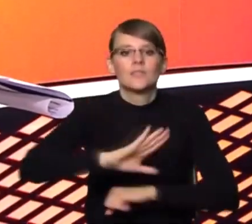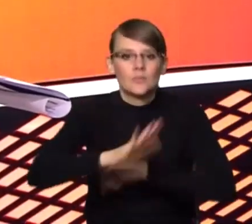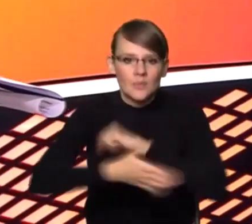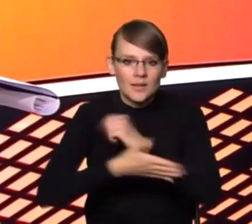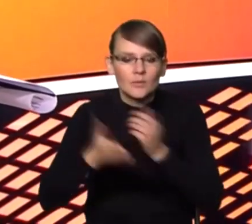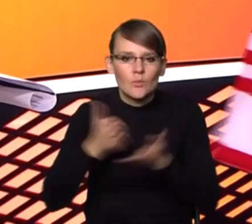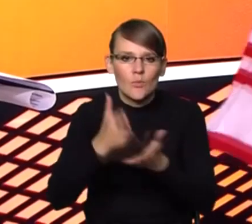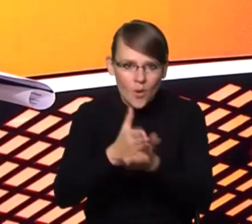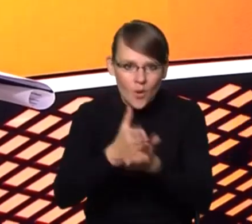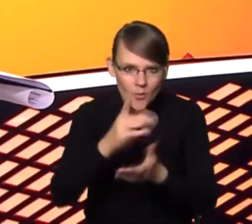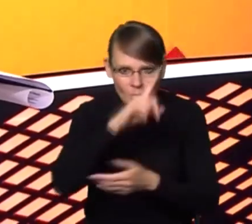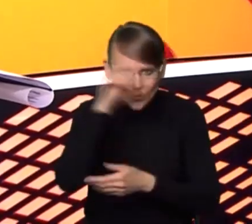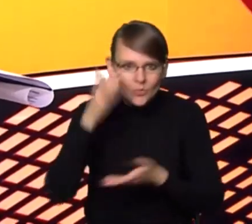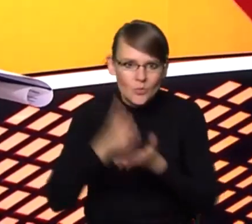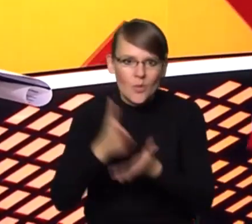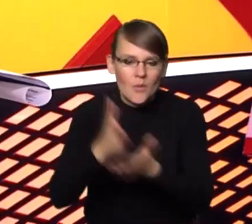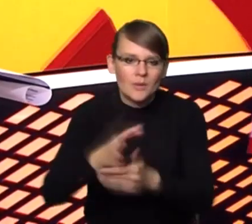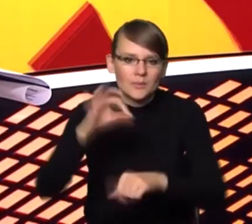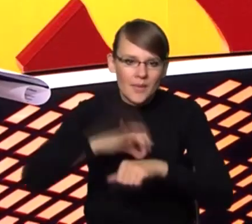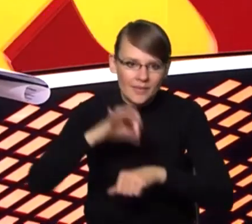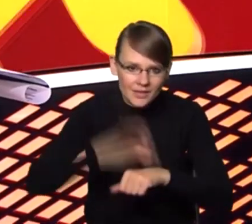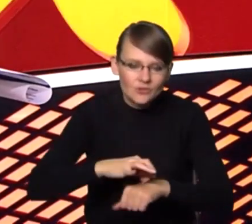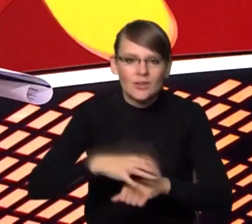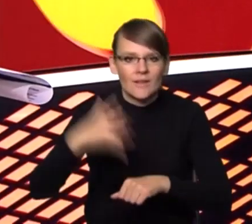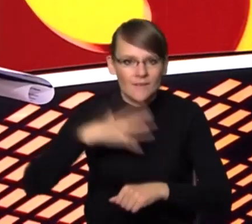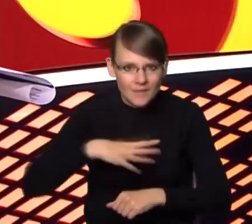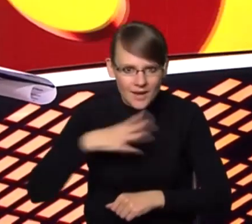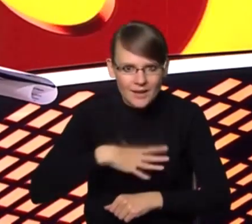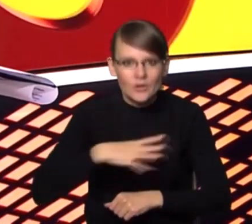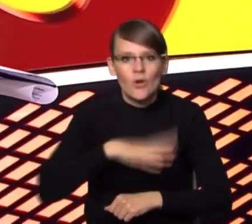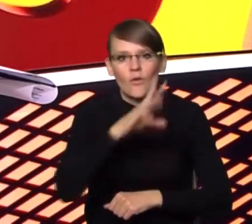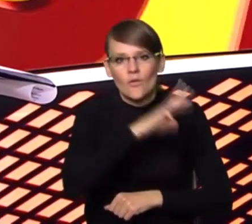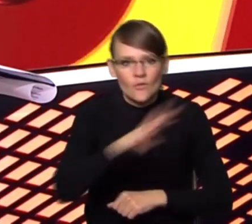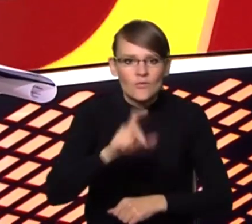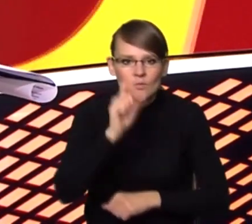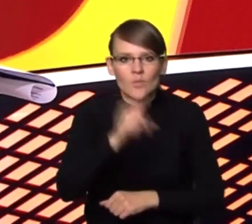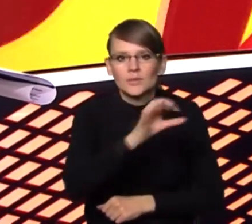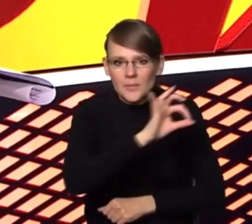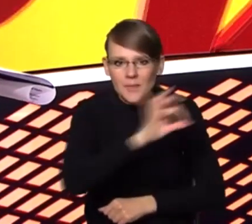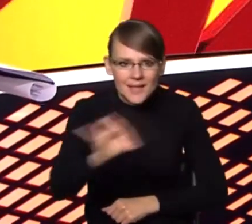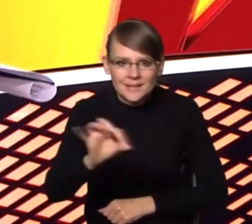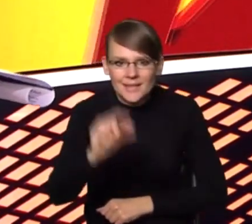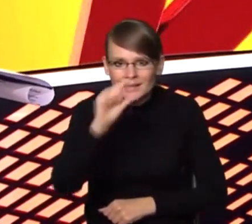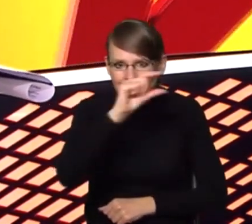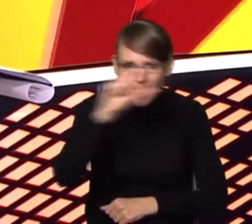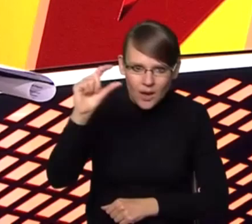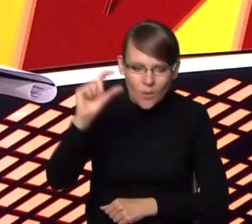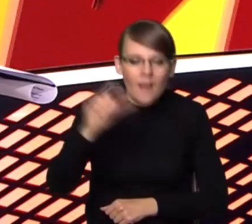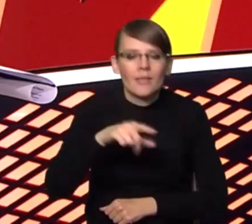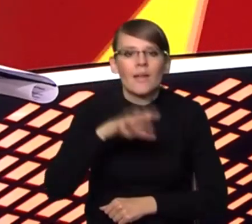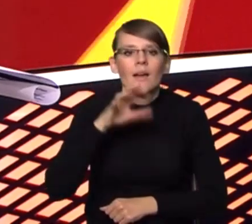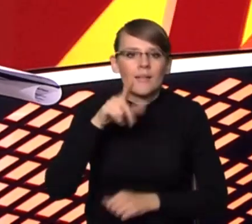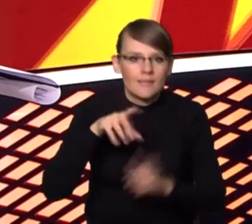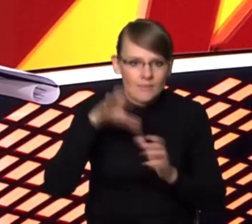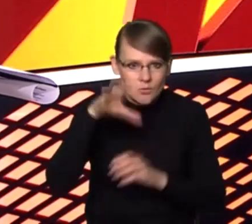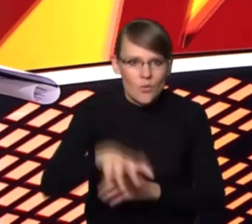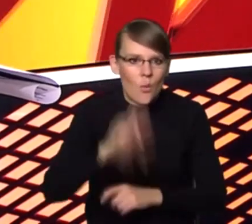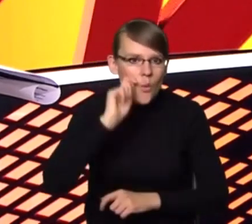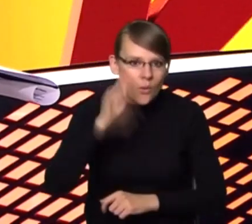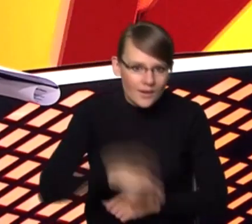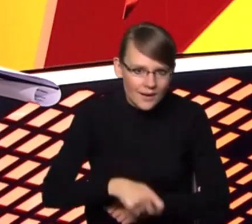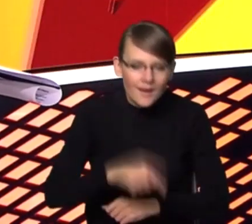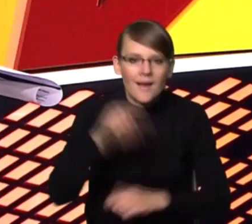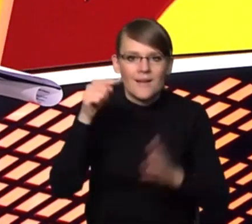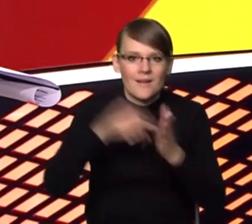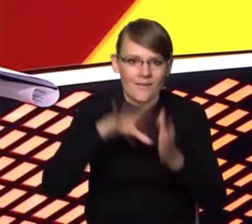humanitarna, pomoc medyczna, także zachęcamy, na naszej stronie jest specjalna zakładka poświęcona Ukrainie, tam oczywiście